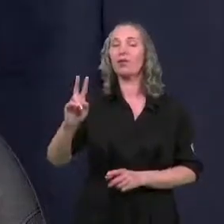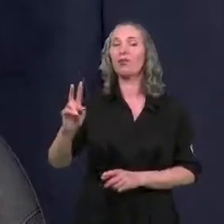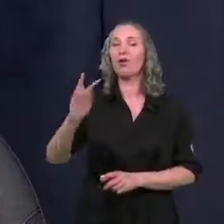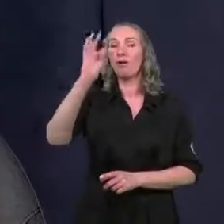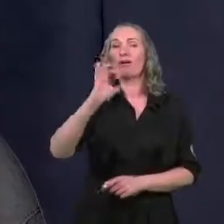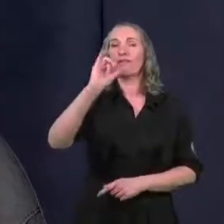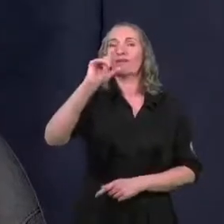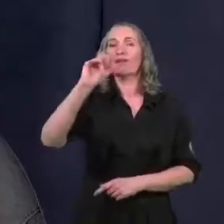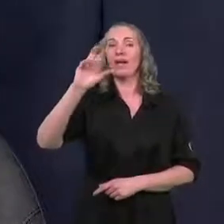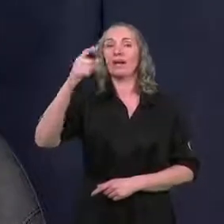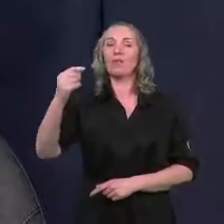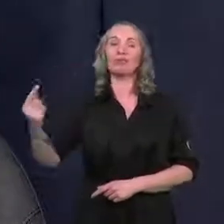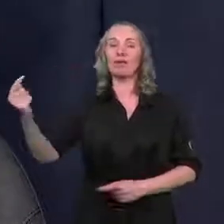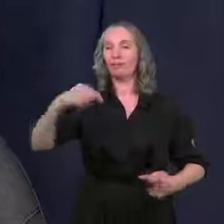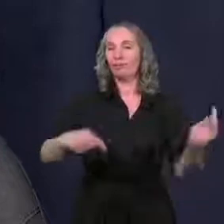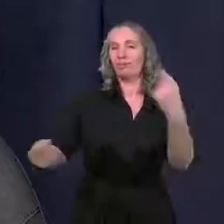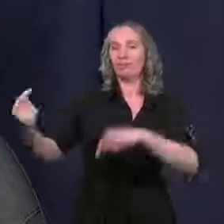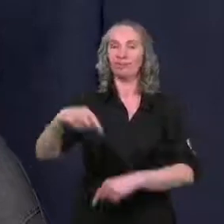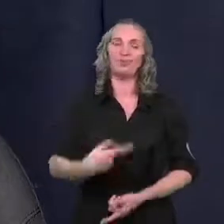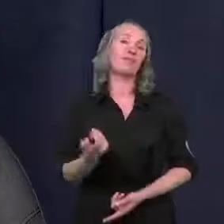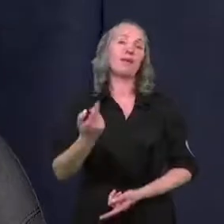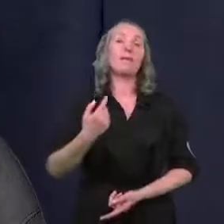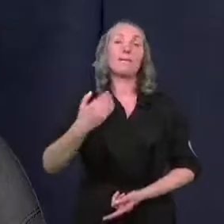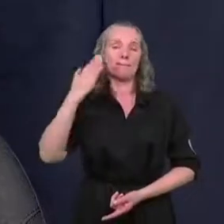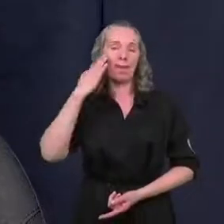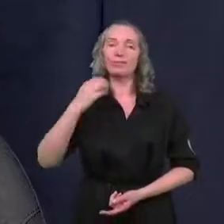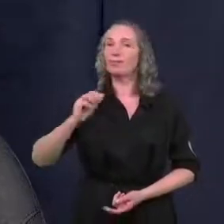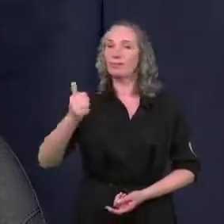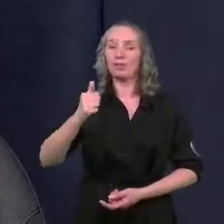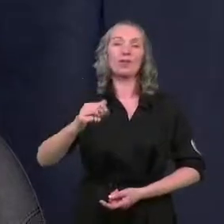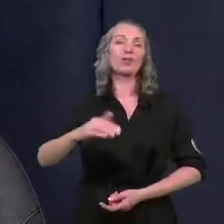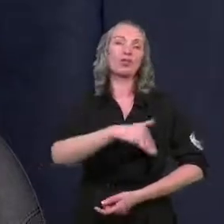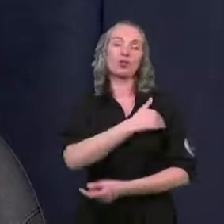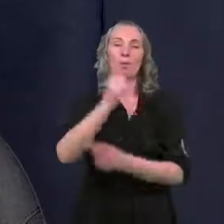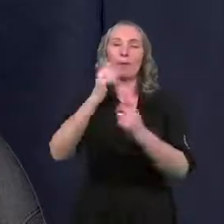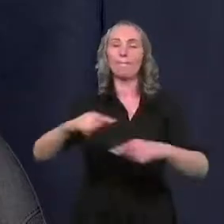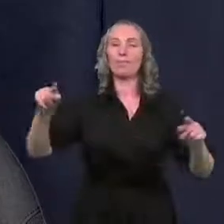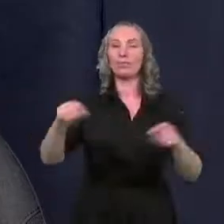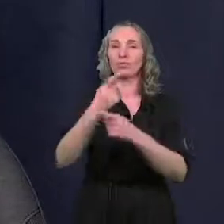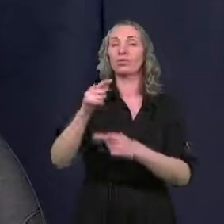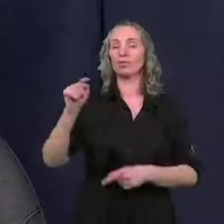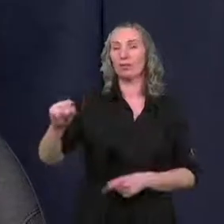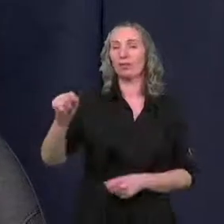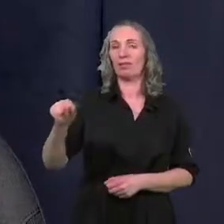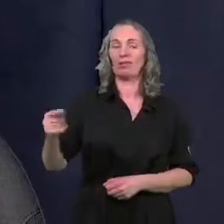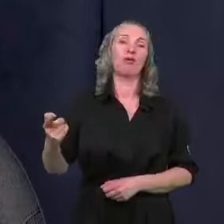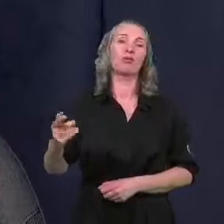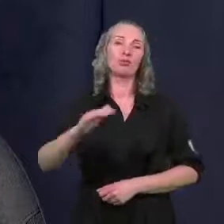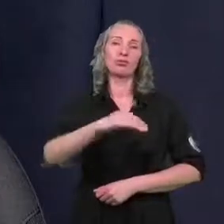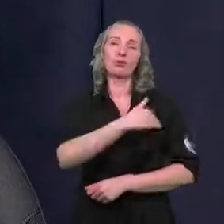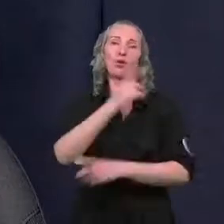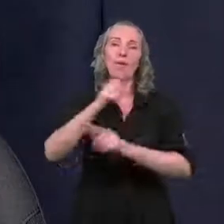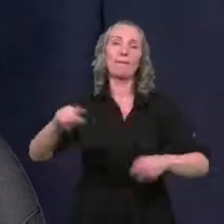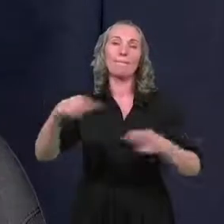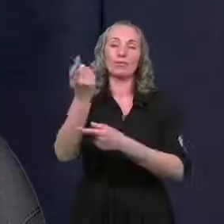pójdzie. Mamy naprawdę znakomitą szkołę muzyczną i na bazie tej szkoły muzycznej